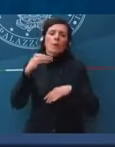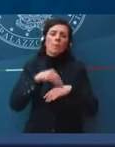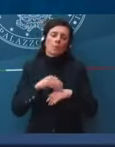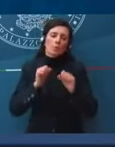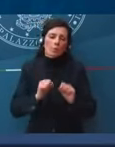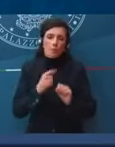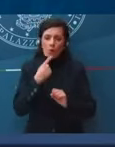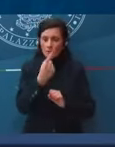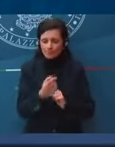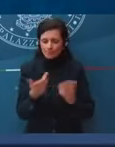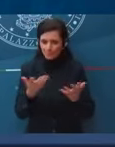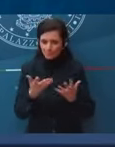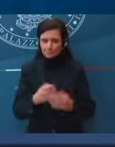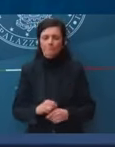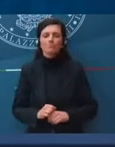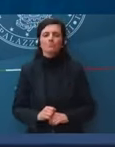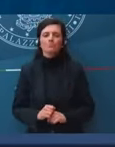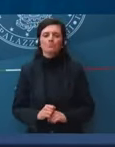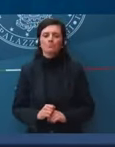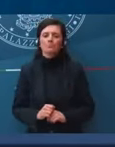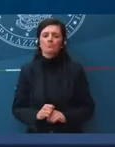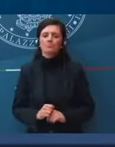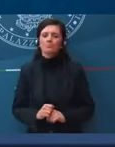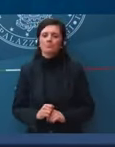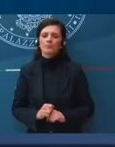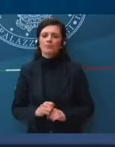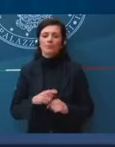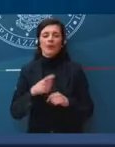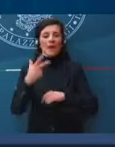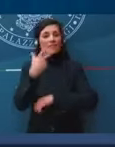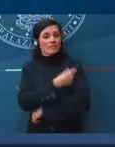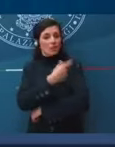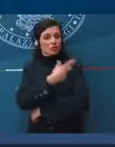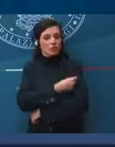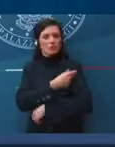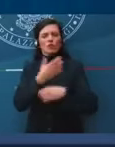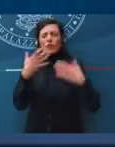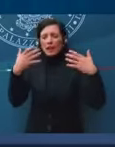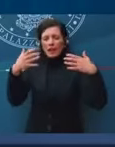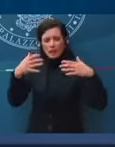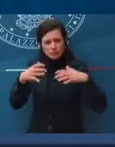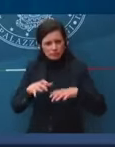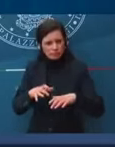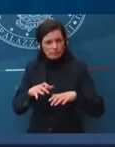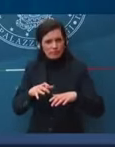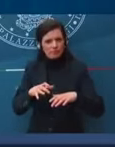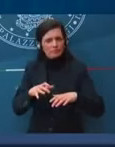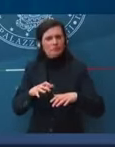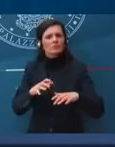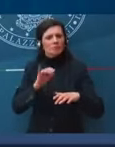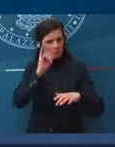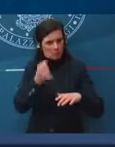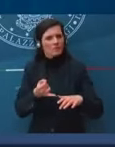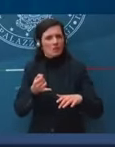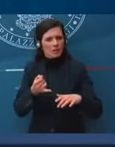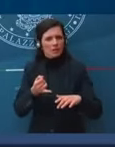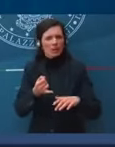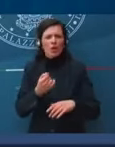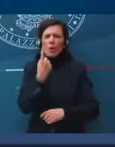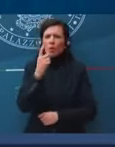che c'è stato un calo di vaccinazioni, ma solo per un giorno, sono scese da